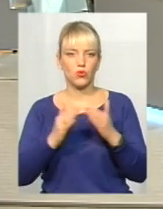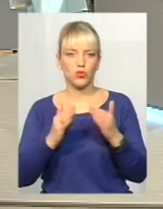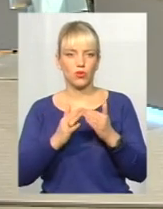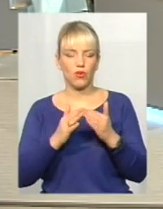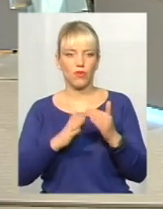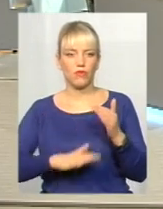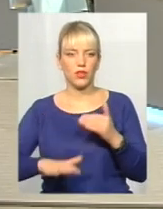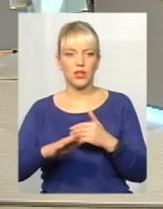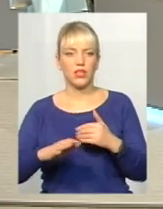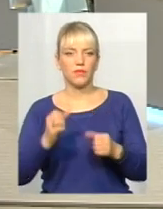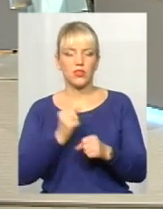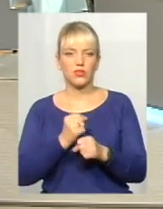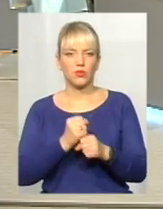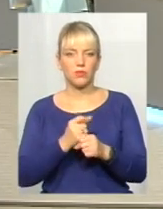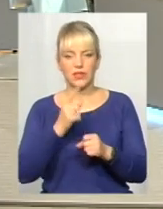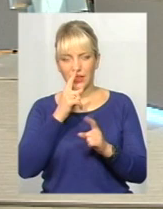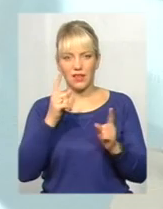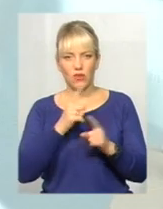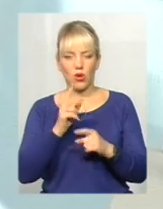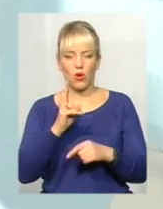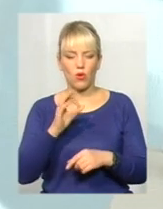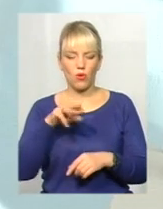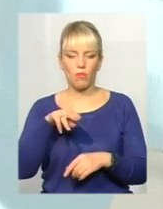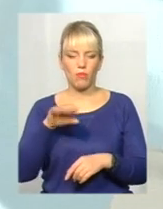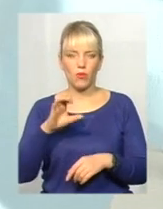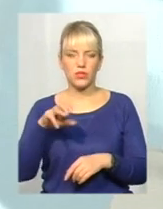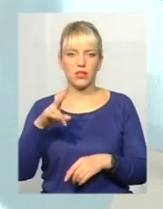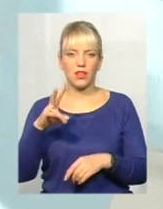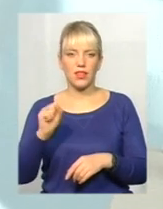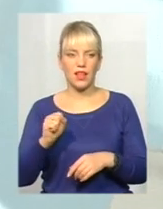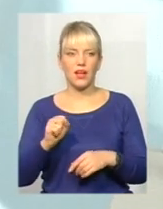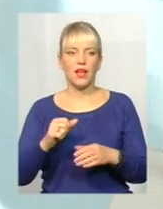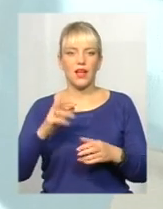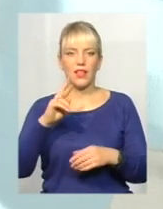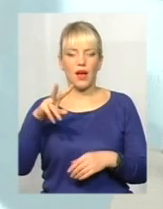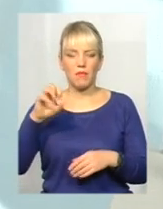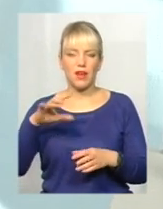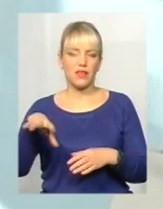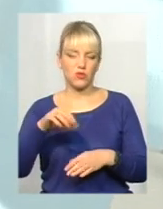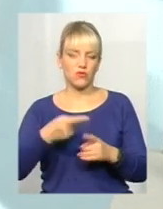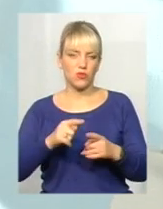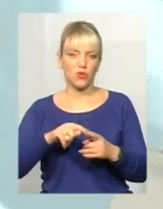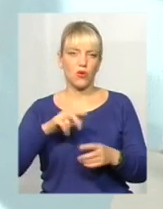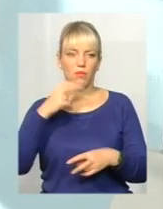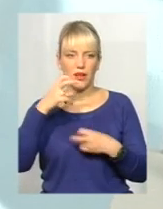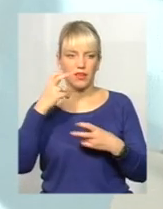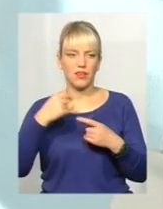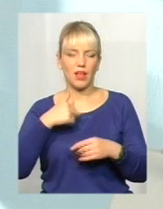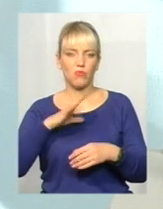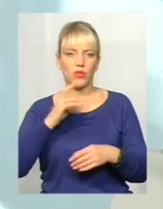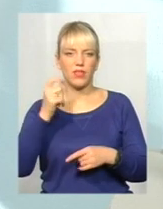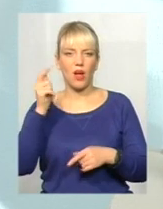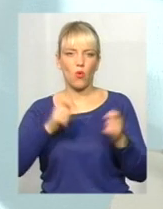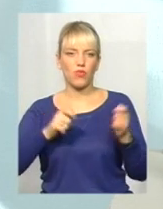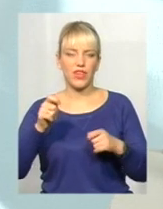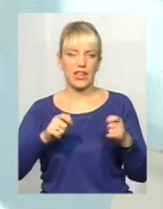на подвір'ї, зробити невеличку компостну яму, і воно за півроку все перегниває. І, до речі, я була на конференції, на одній з